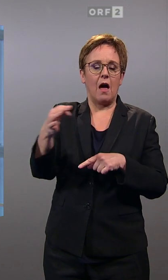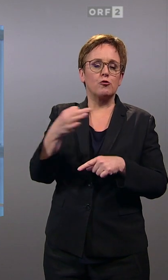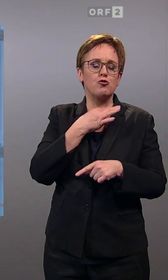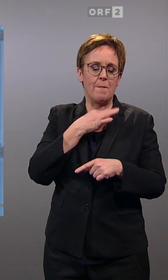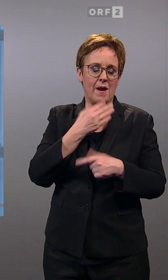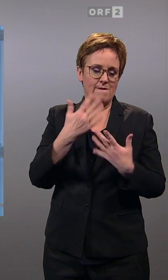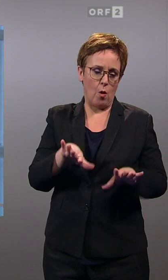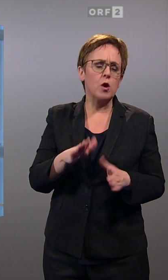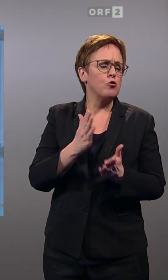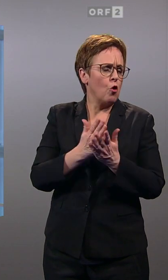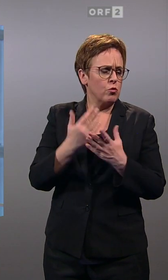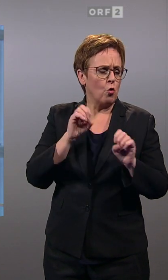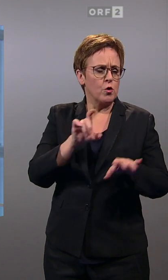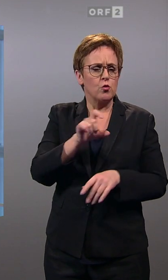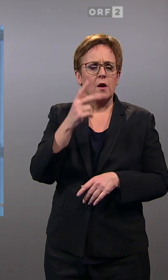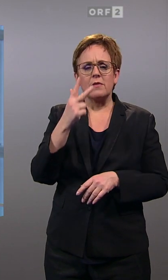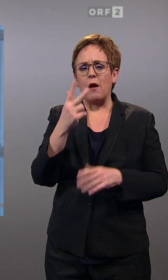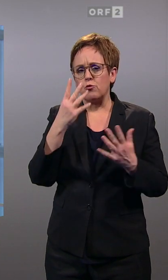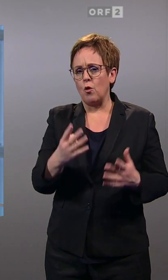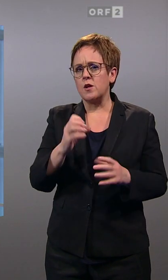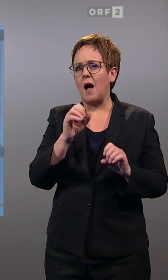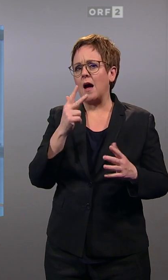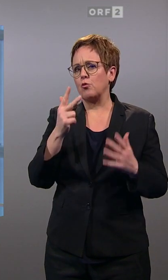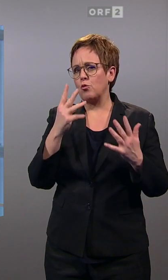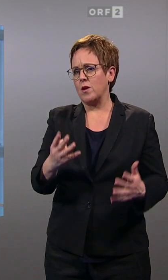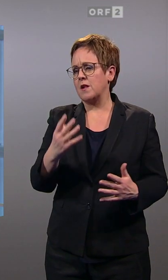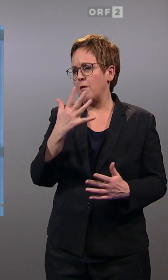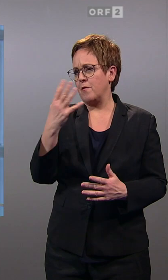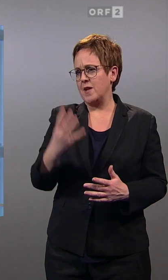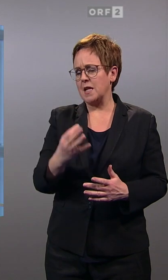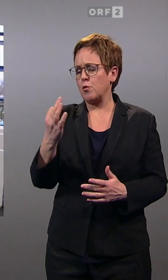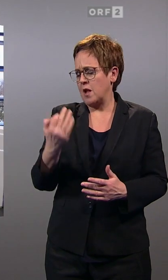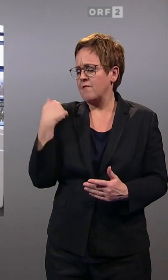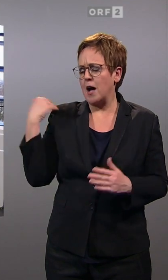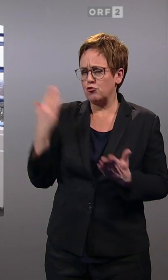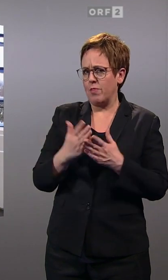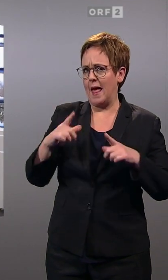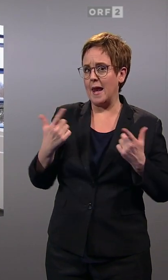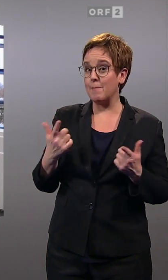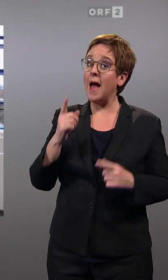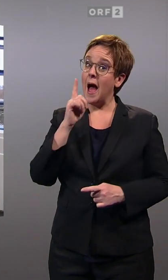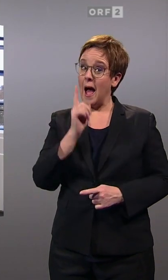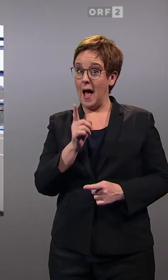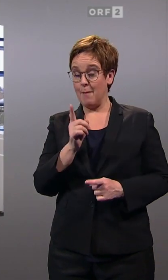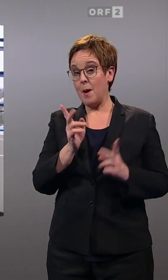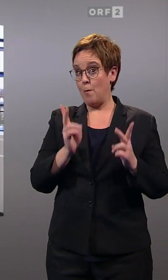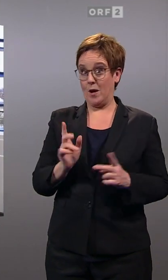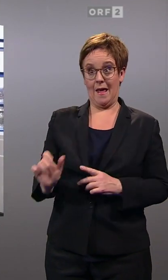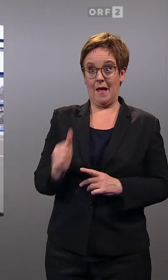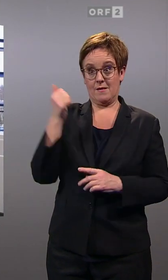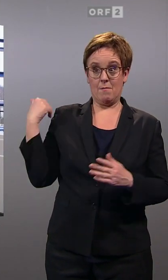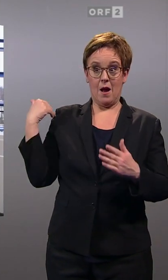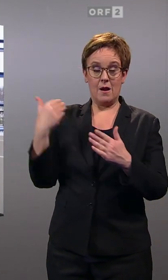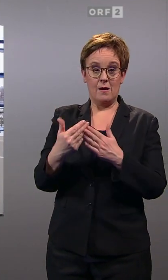auch schon 1993 und 1998 mit rund 45 Prozent der Stimmen jeweils. Sondern man könnte erst mal seit einem